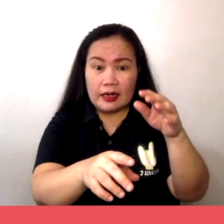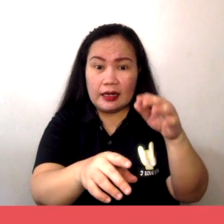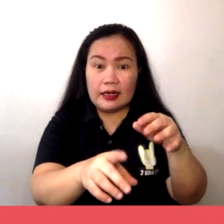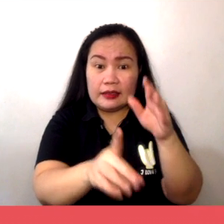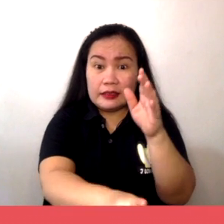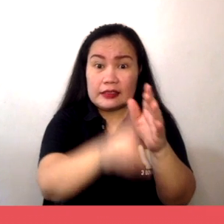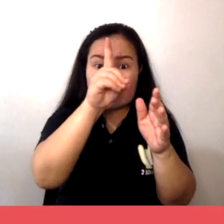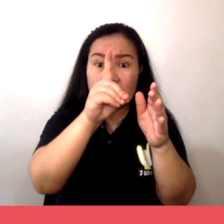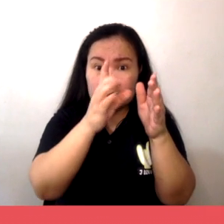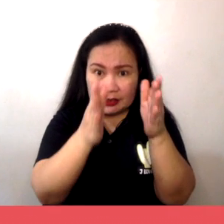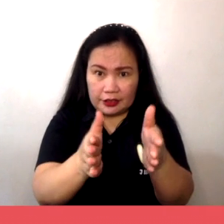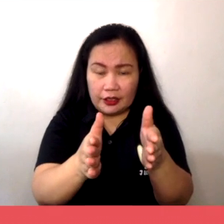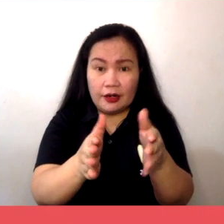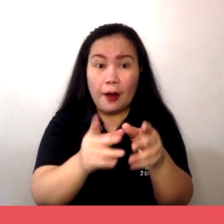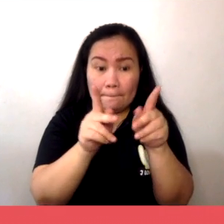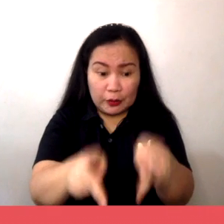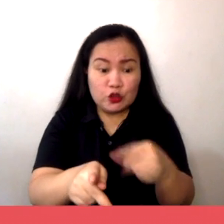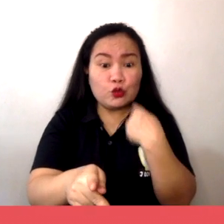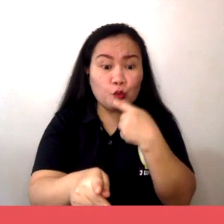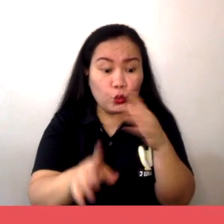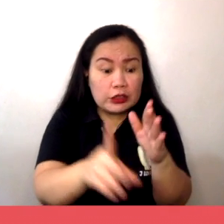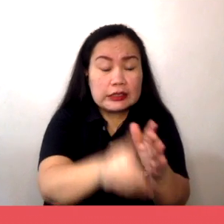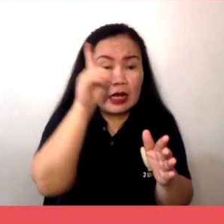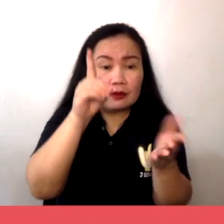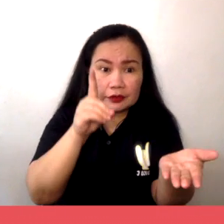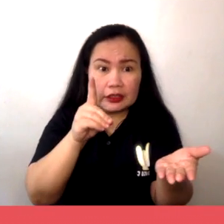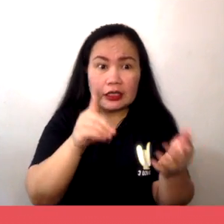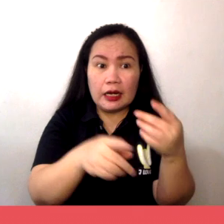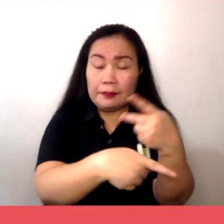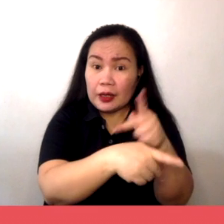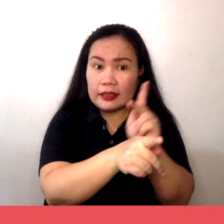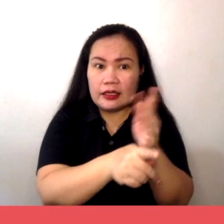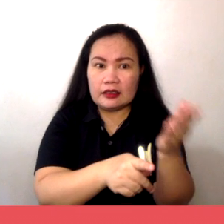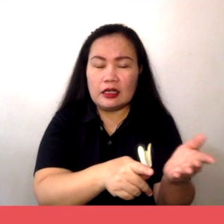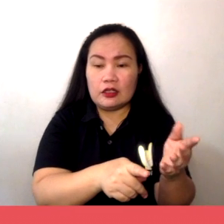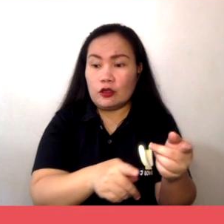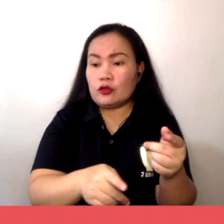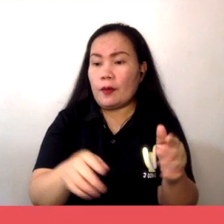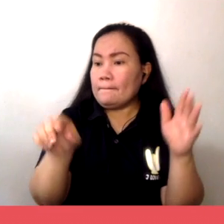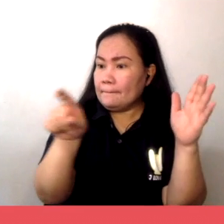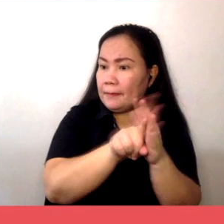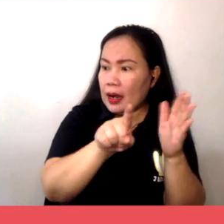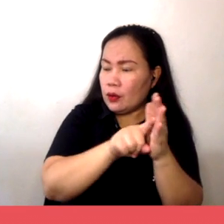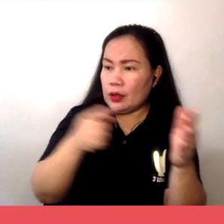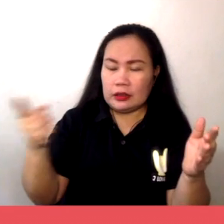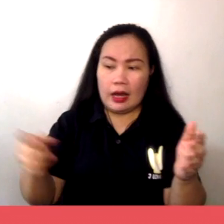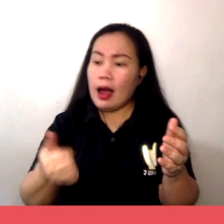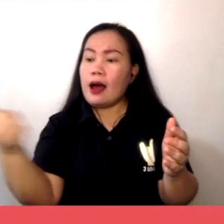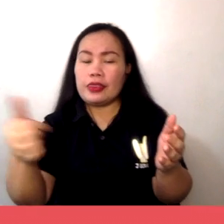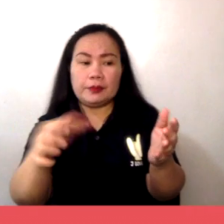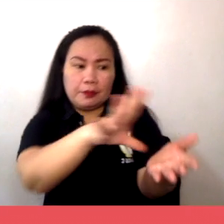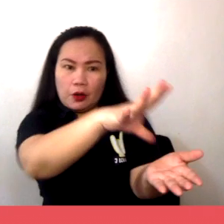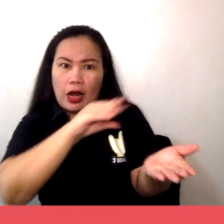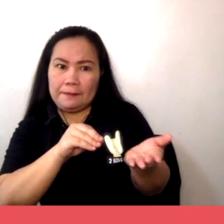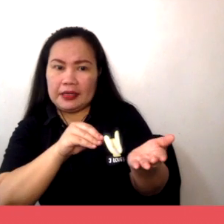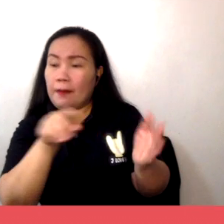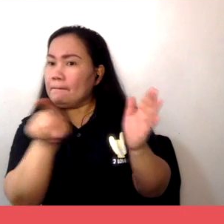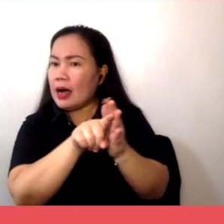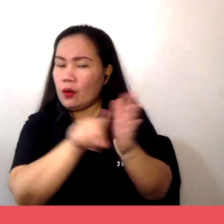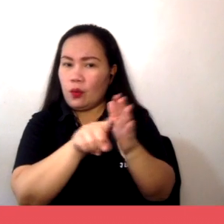ipinagkakaloob ng gobyerno sa isang inventor upang mapagbawalan ang iba na gawin, gamitin,